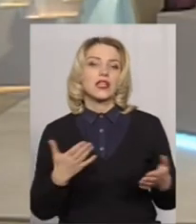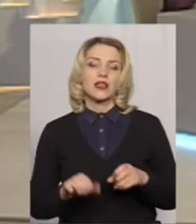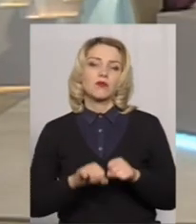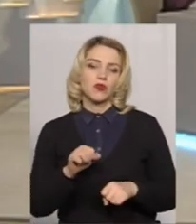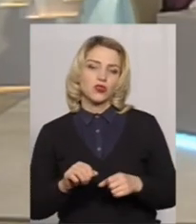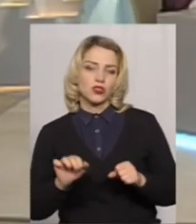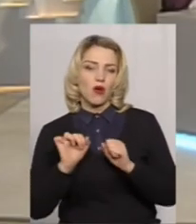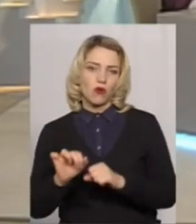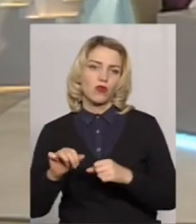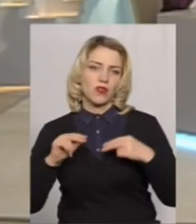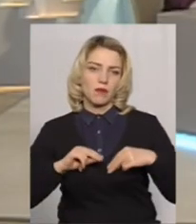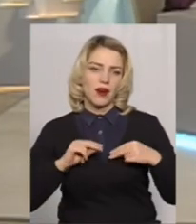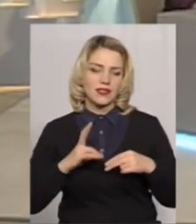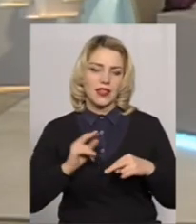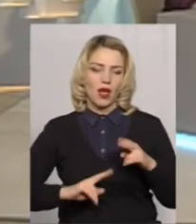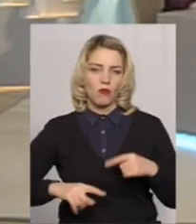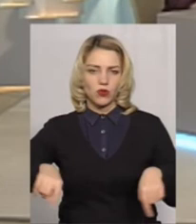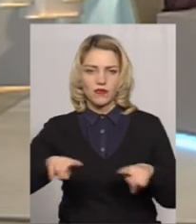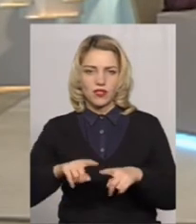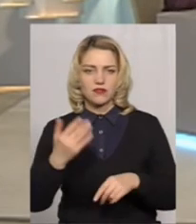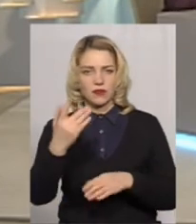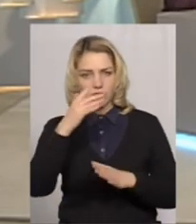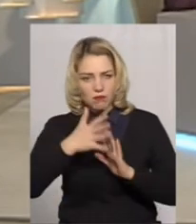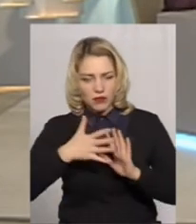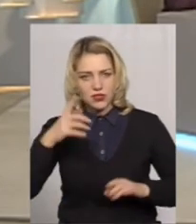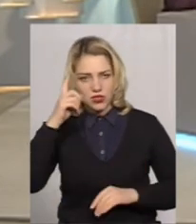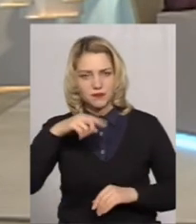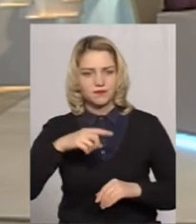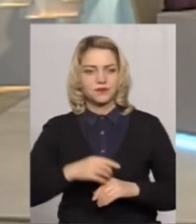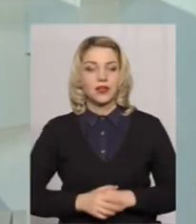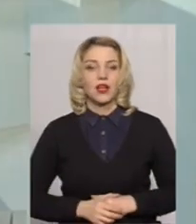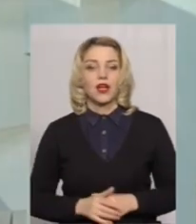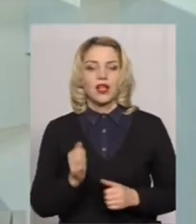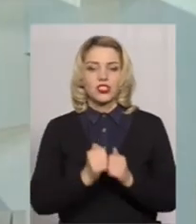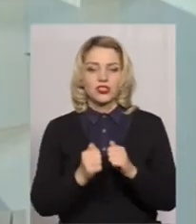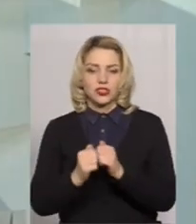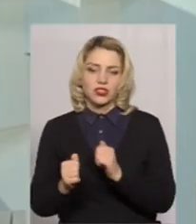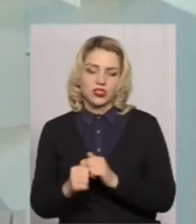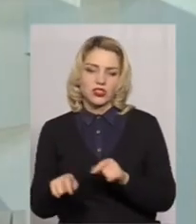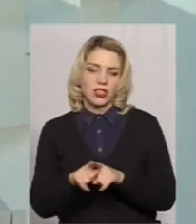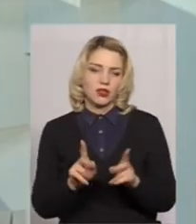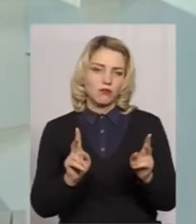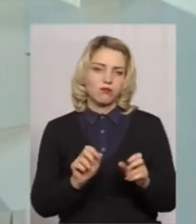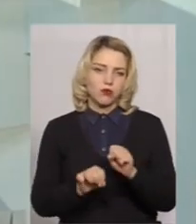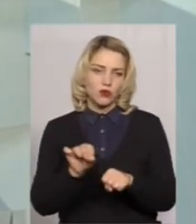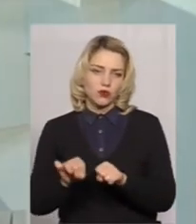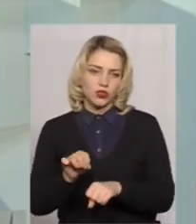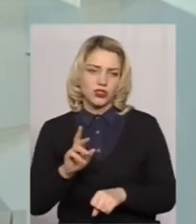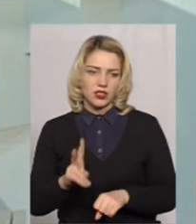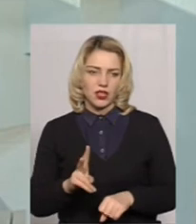охорони праці на будівництві найчастіше конституєте? Найчастіші такі порушення, як